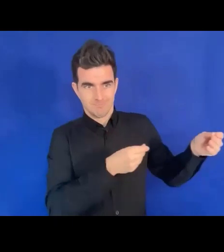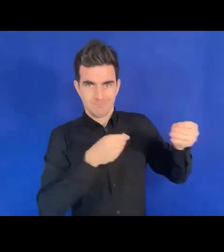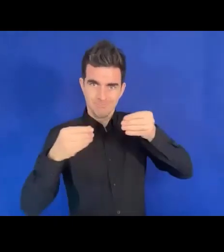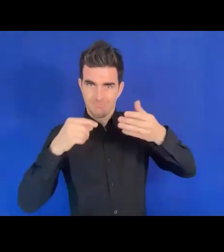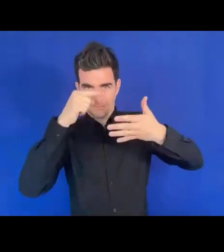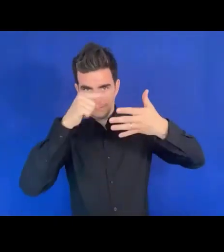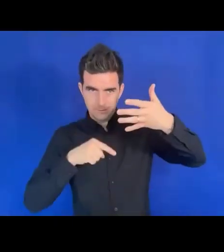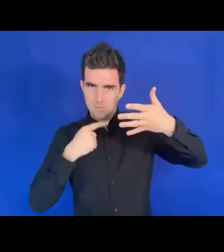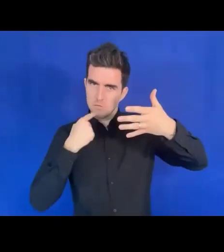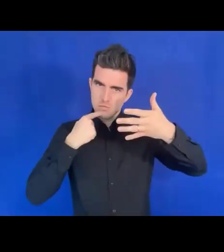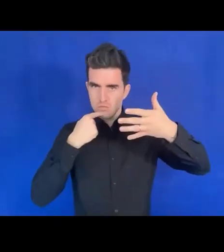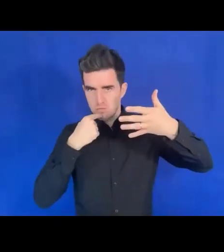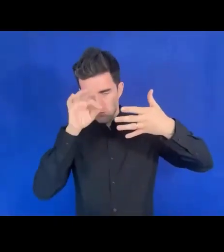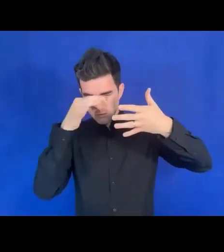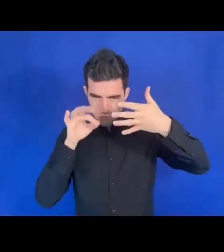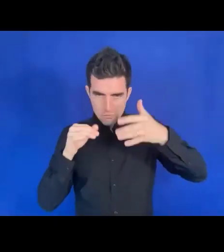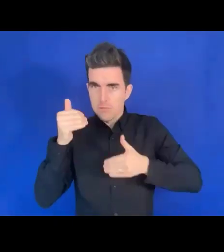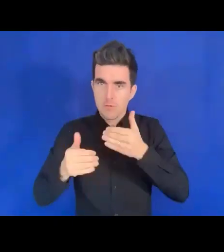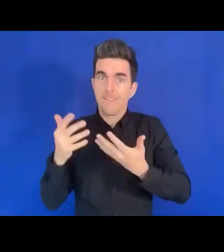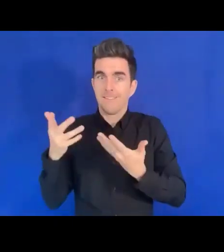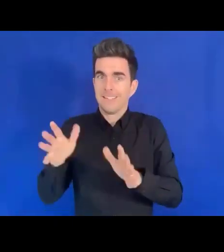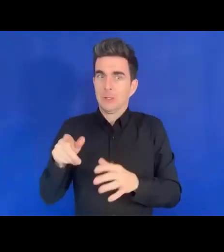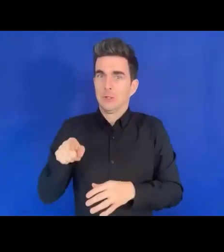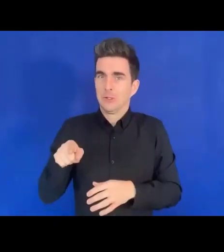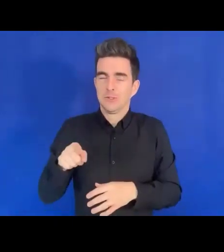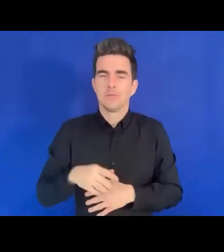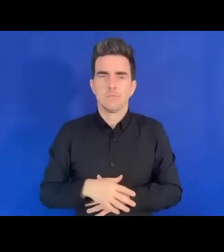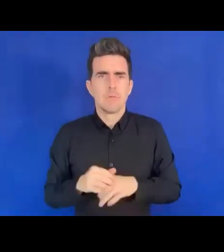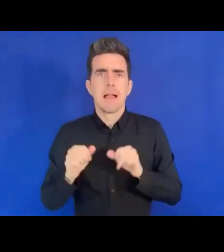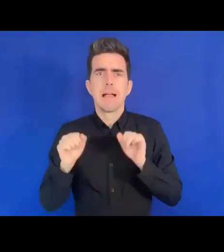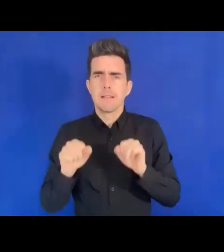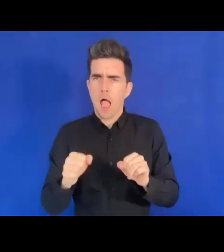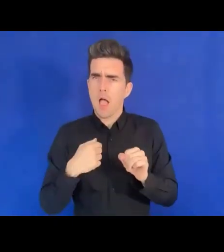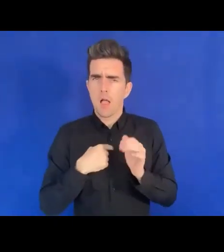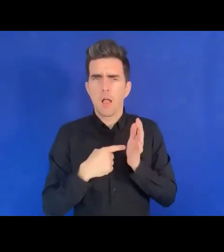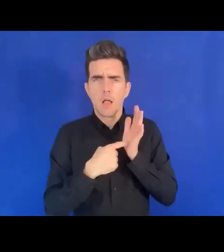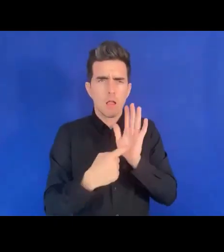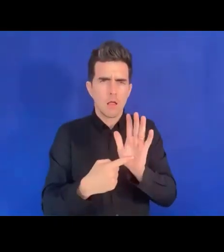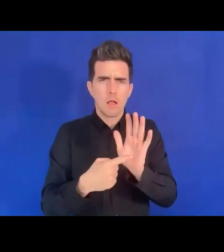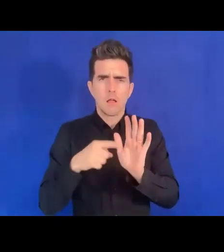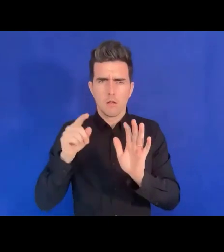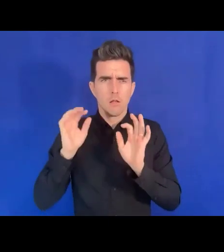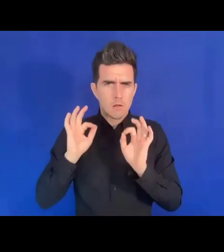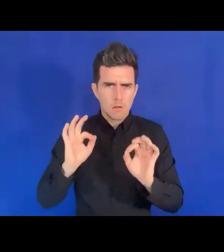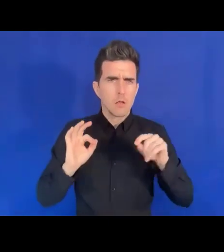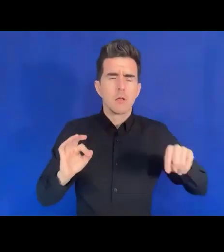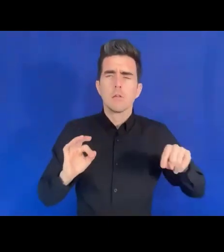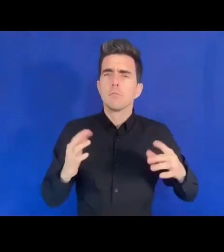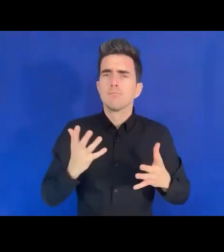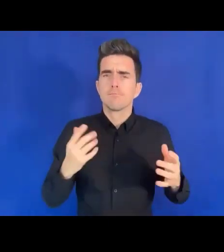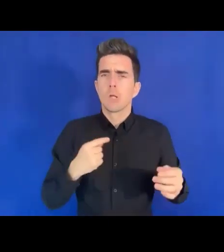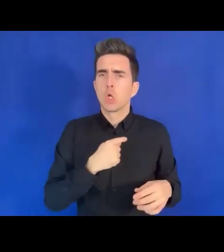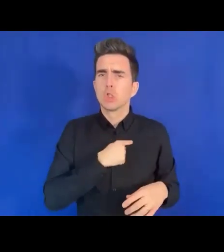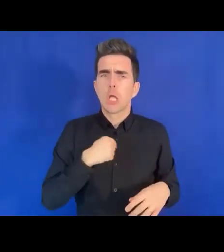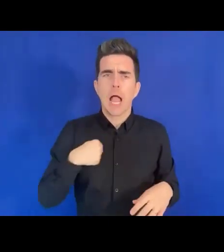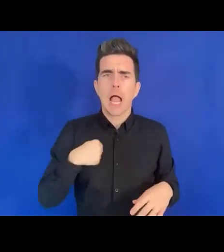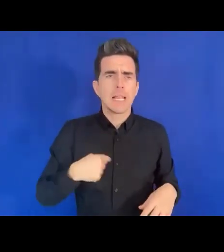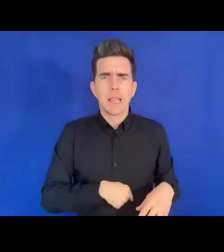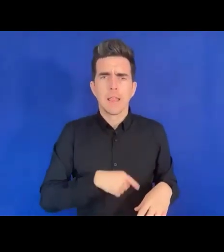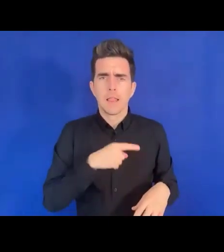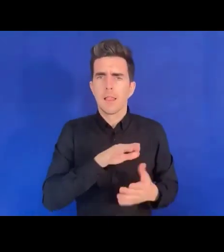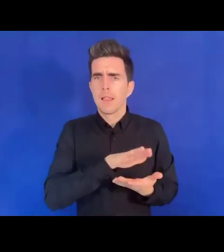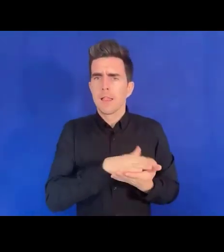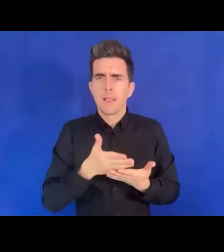Est-ce que vous pouvez regarder les problèmes de l'interprétation chinoise. Merci beaucoup. Pour continuer, nous allons avoir deux